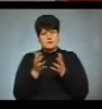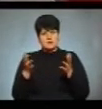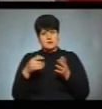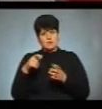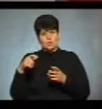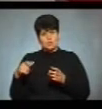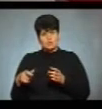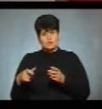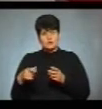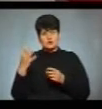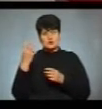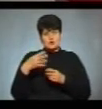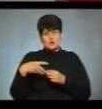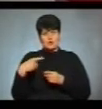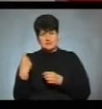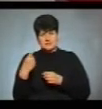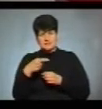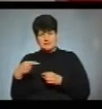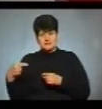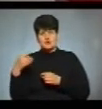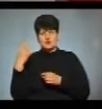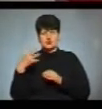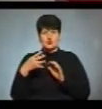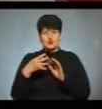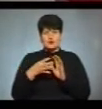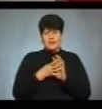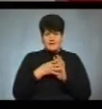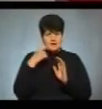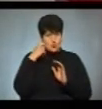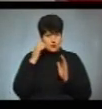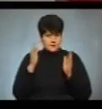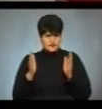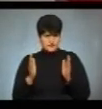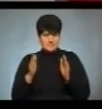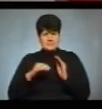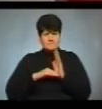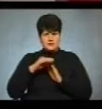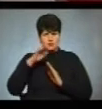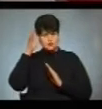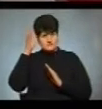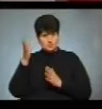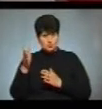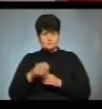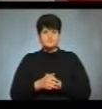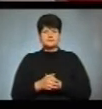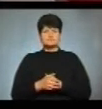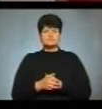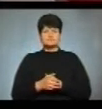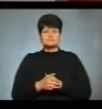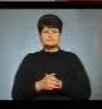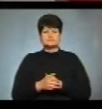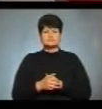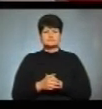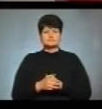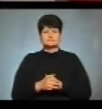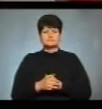люди 41-49 років і з вищою освітою. Знову ж